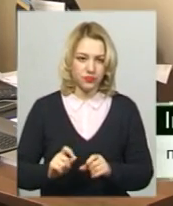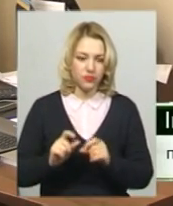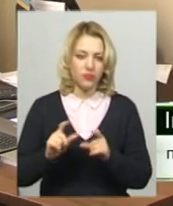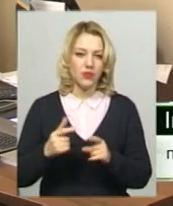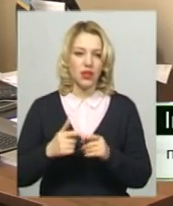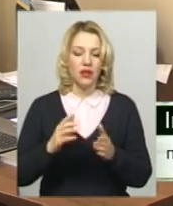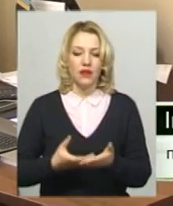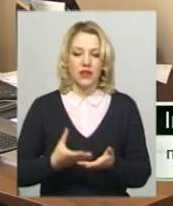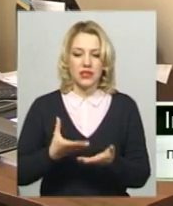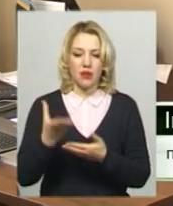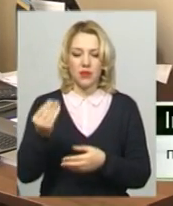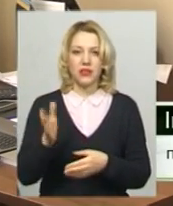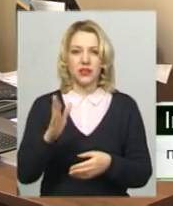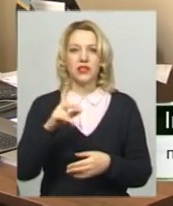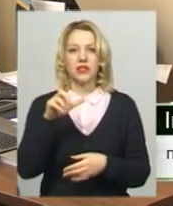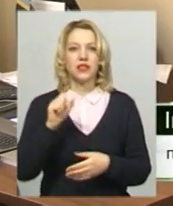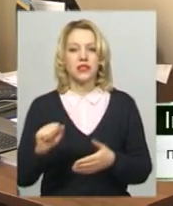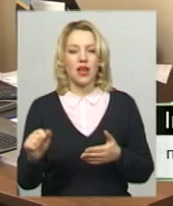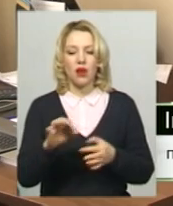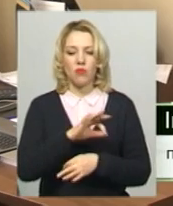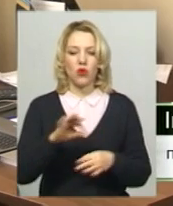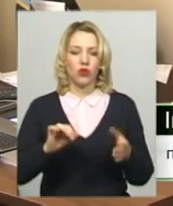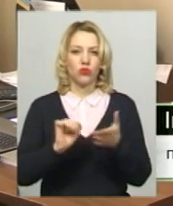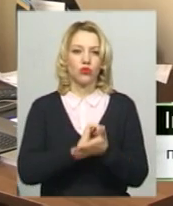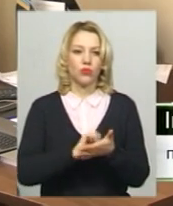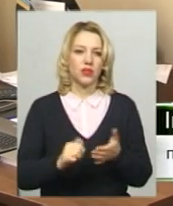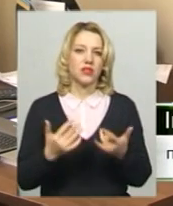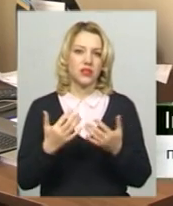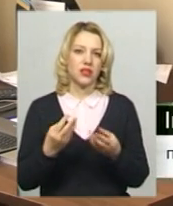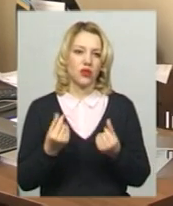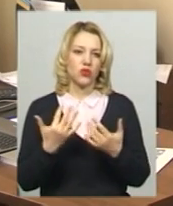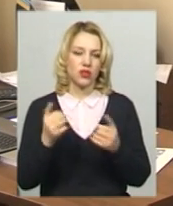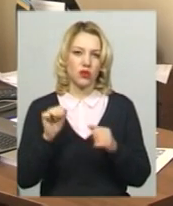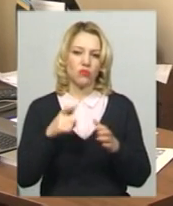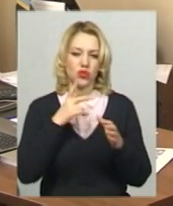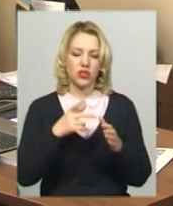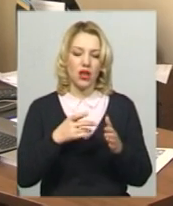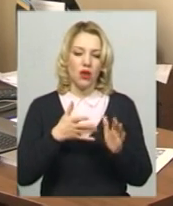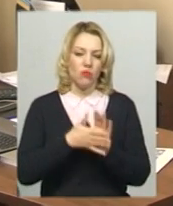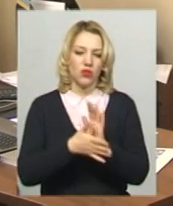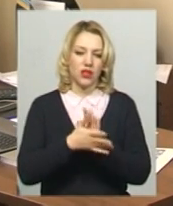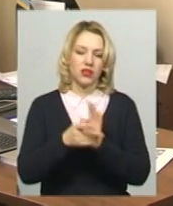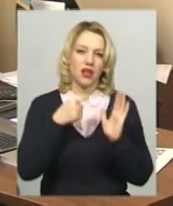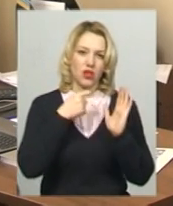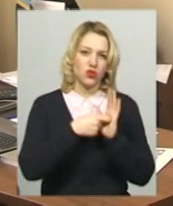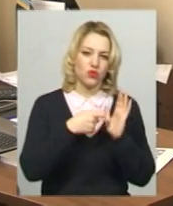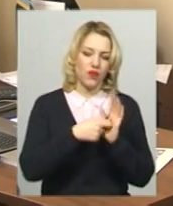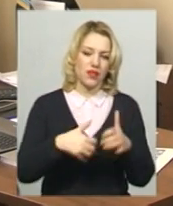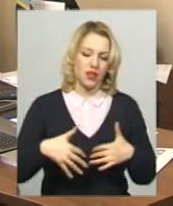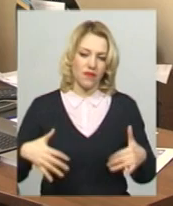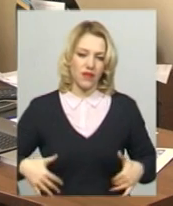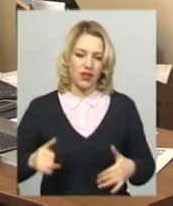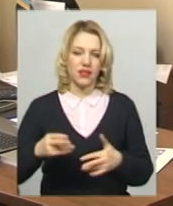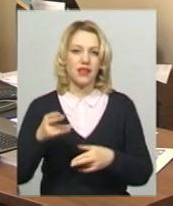документацію стільки коштів, скільки можна потратити на харчування тваринам, на їхню стерилізацію, ще щось, просто